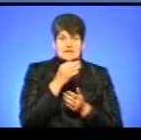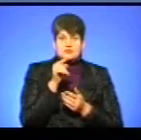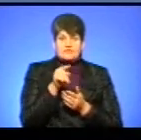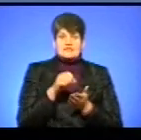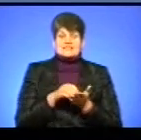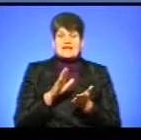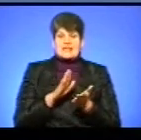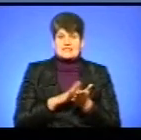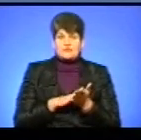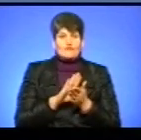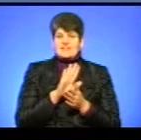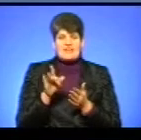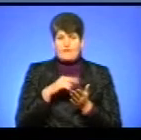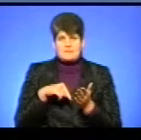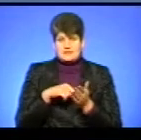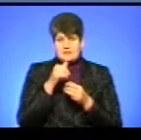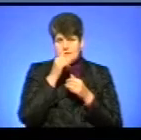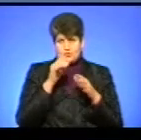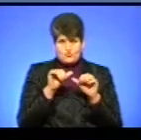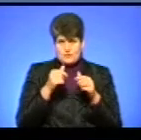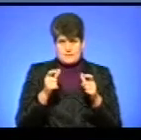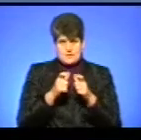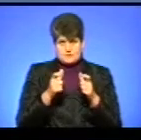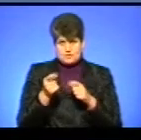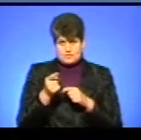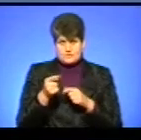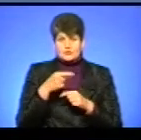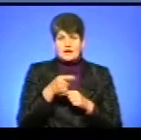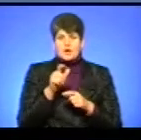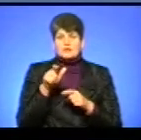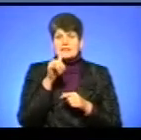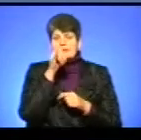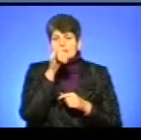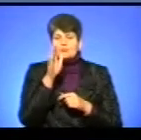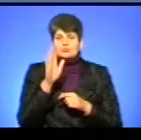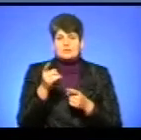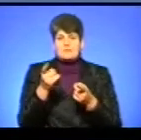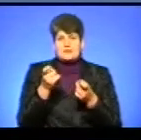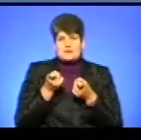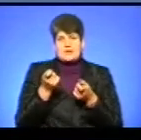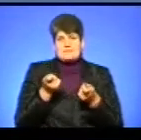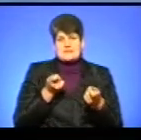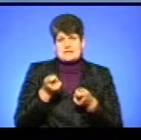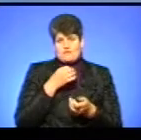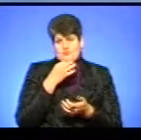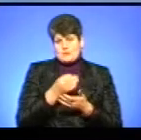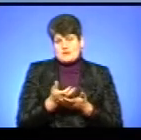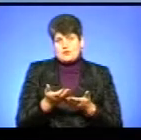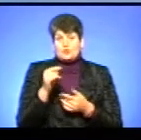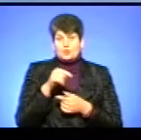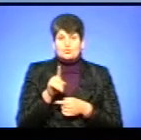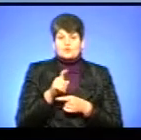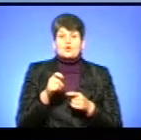зареєстрований не в місті і не може оформити картку Тернополяна, то така людина не може бути притягнута до адміністративної відповідальності. Тому що